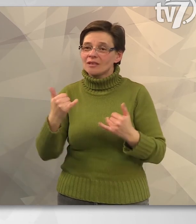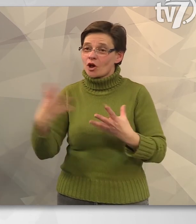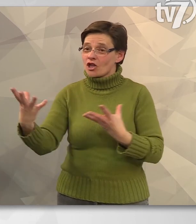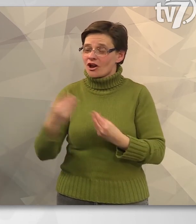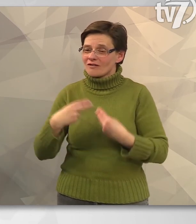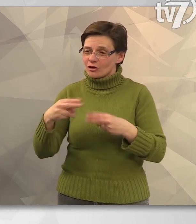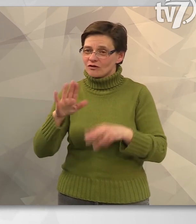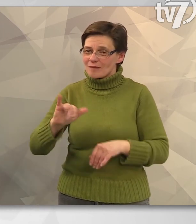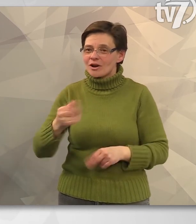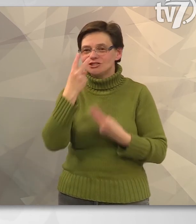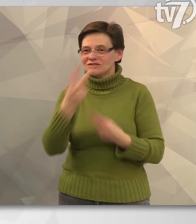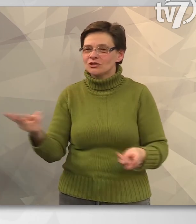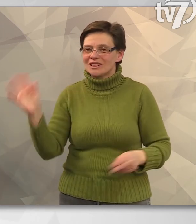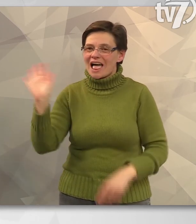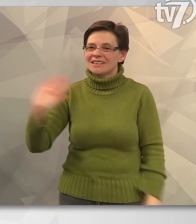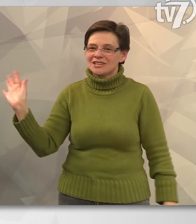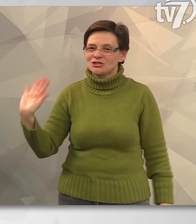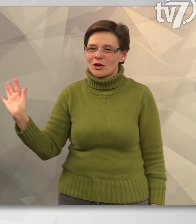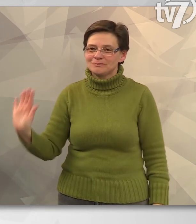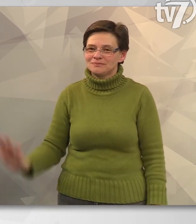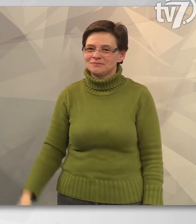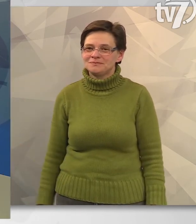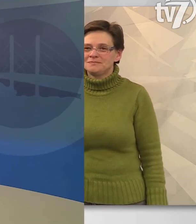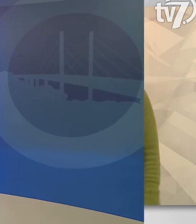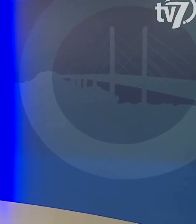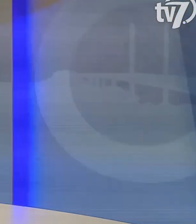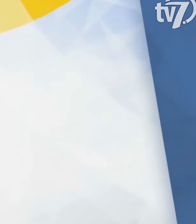figyelmüket, maradjanak továbbra is velünk, viszontlátásra!